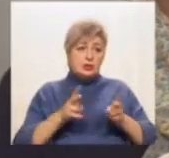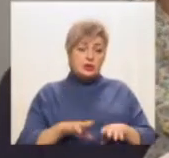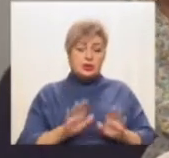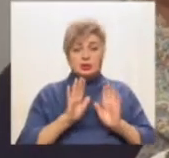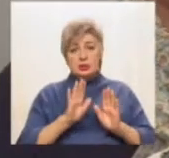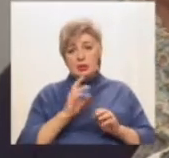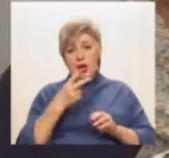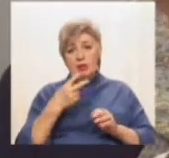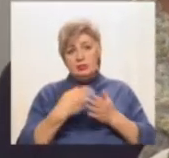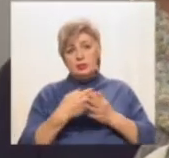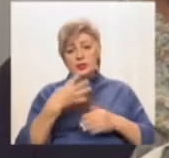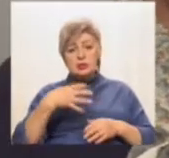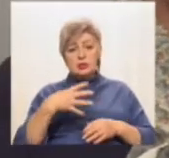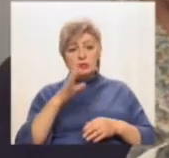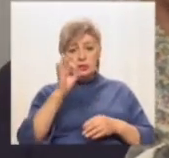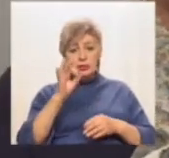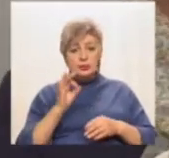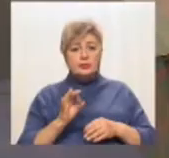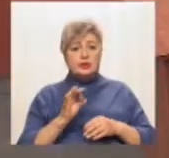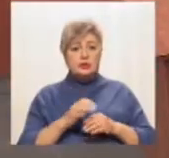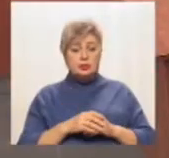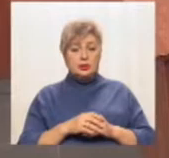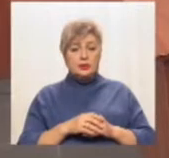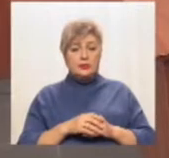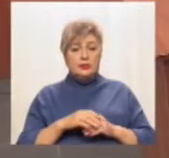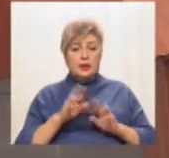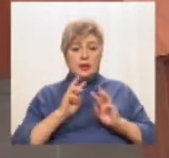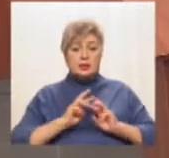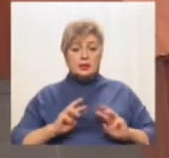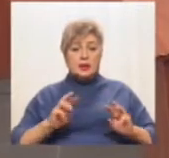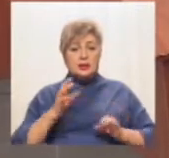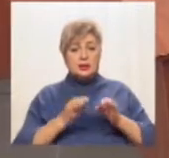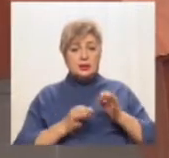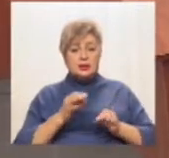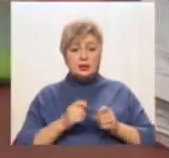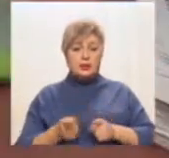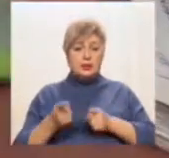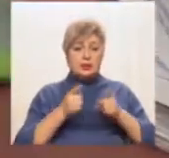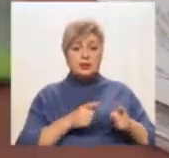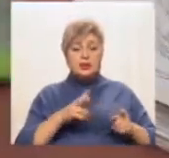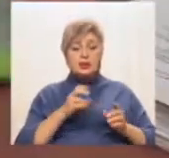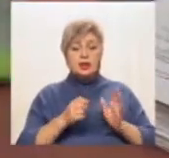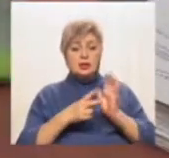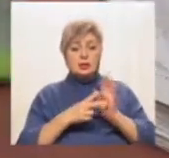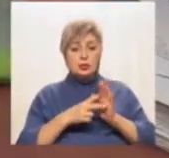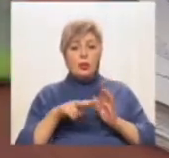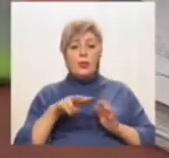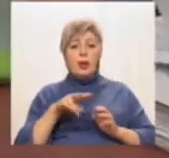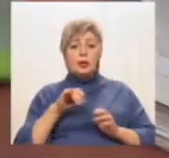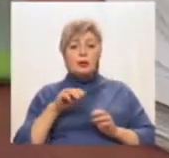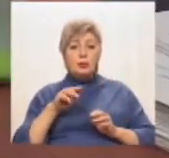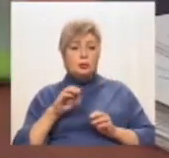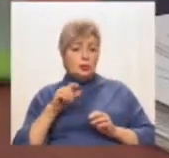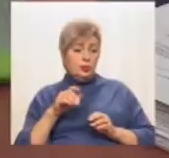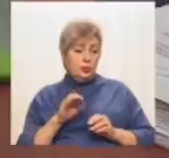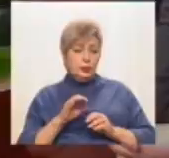соціально гарантованої для нормального учбового процесу. Засідання перенесли на 7 лютого. Суд додав, третєю стороною обласне